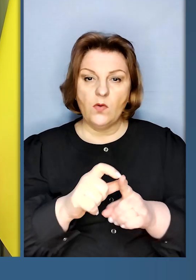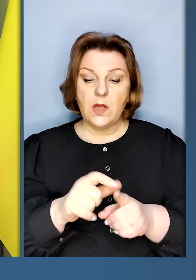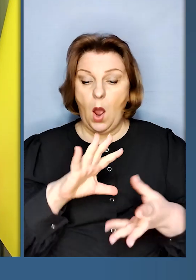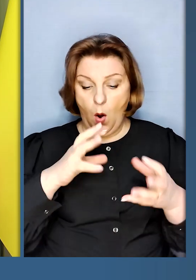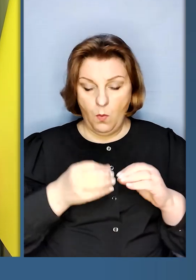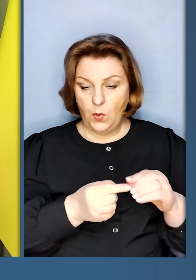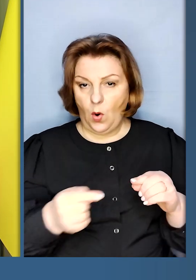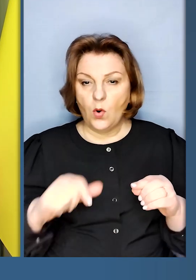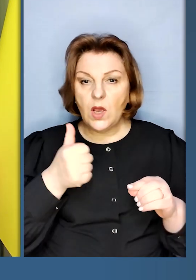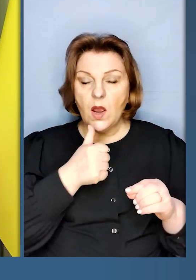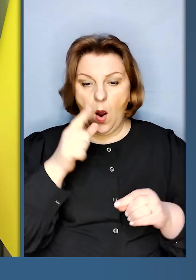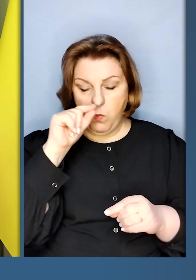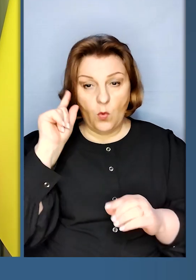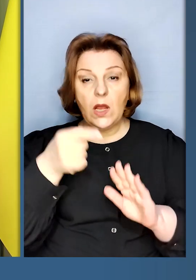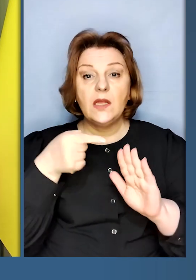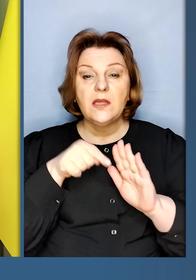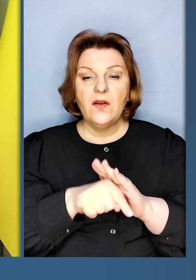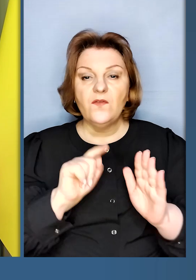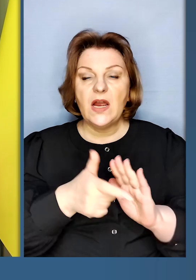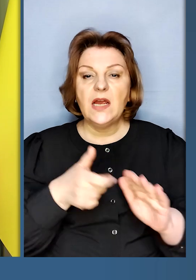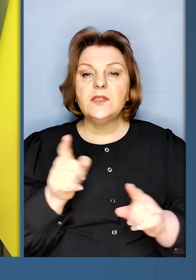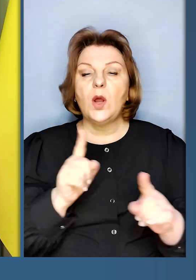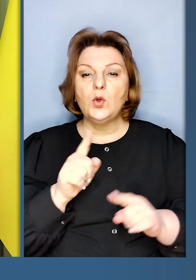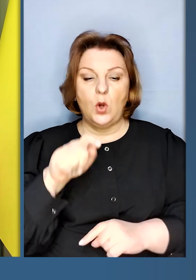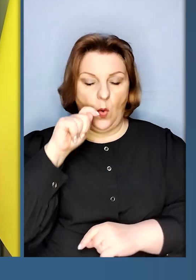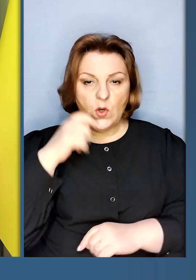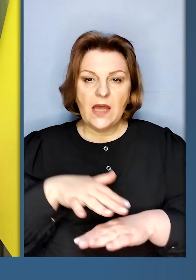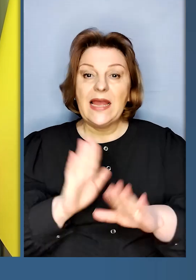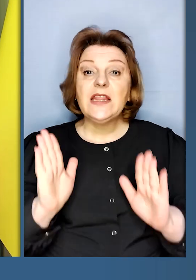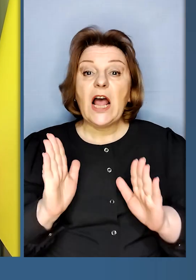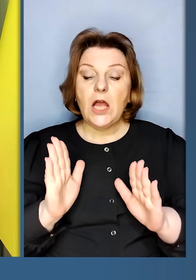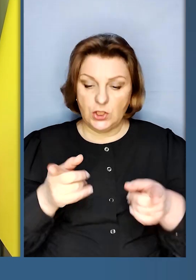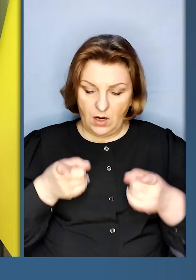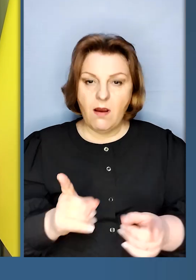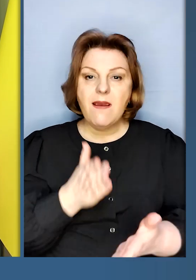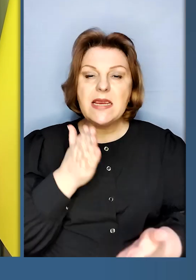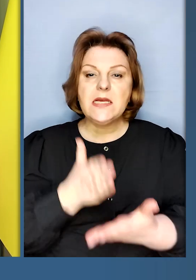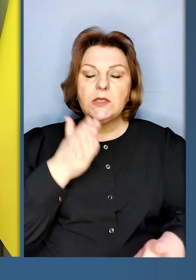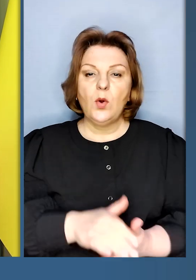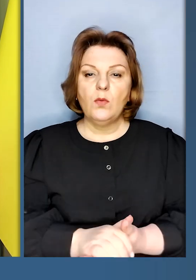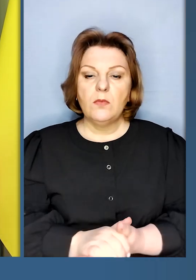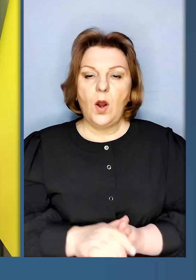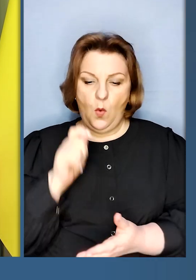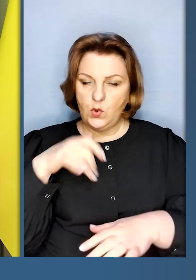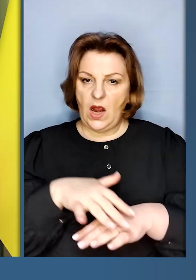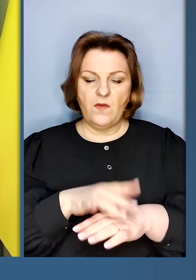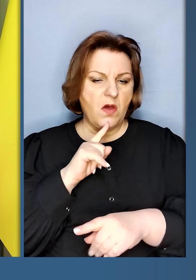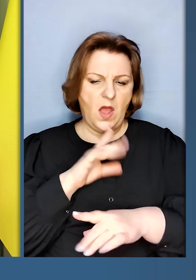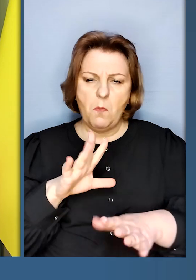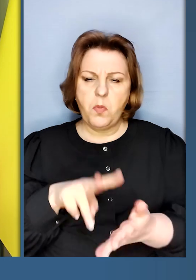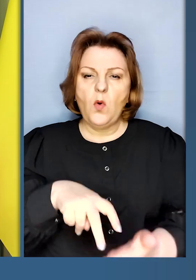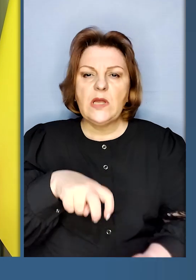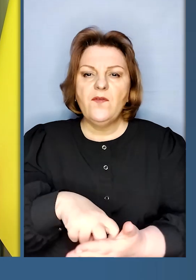Протягом року він довідався, що український народ не лише існує, але він не буде